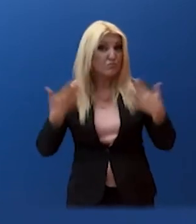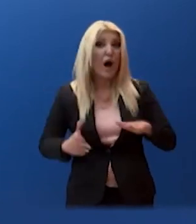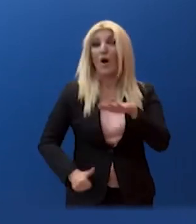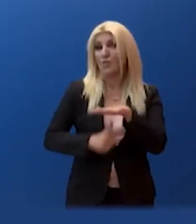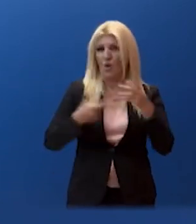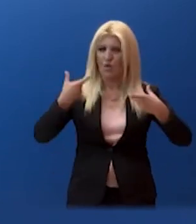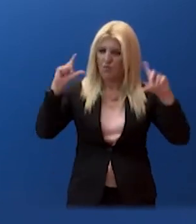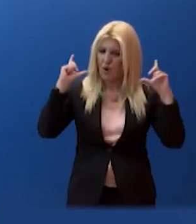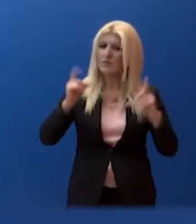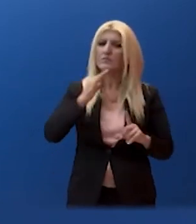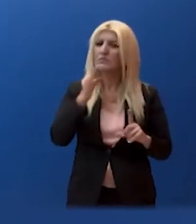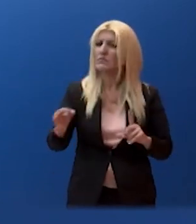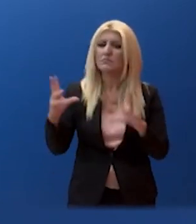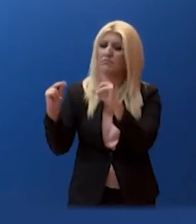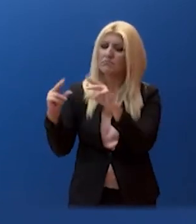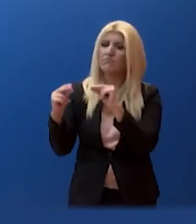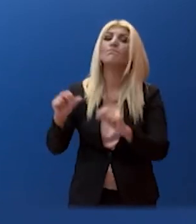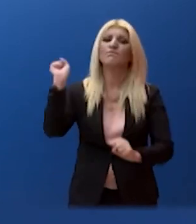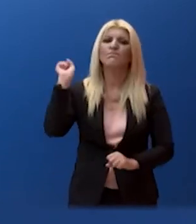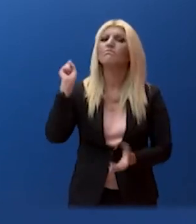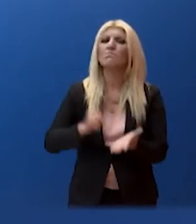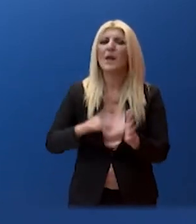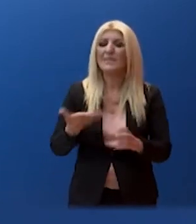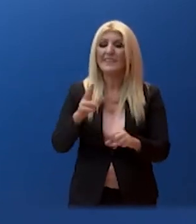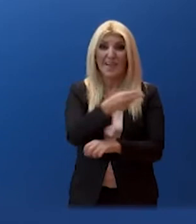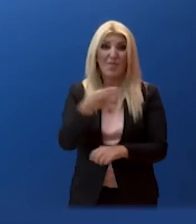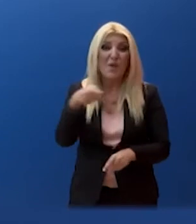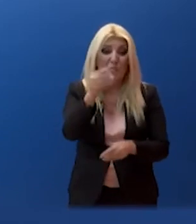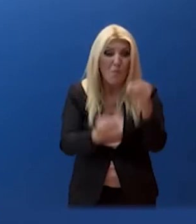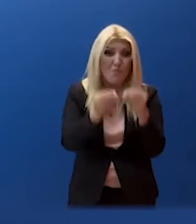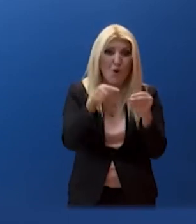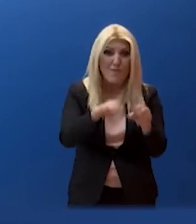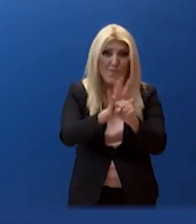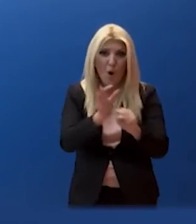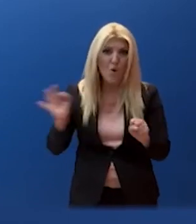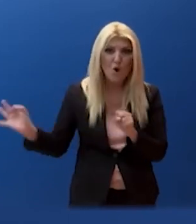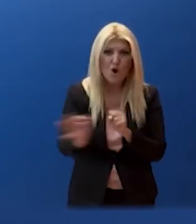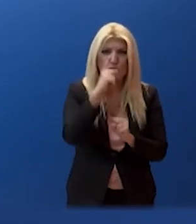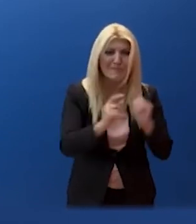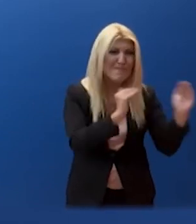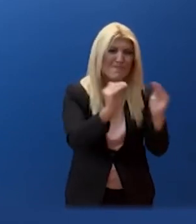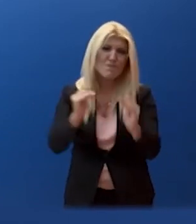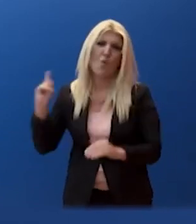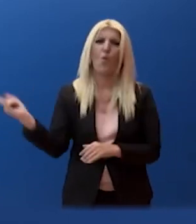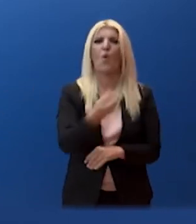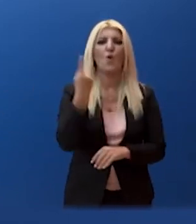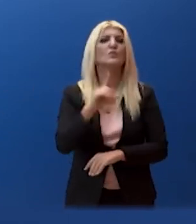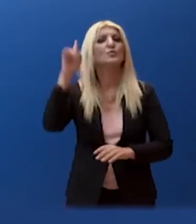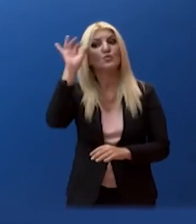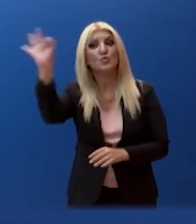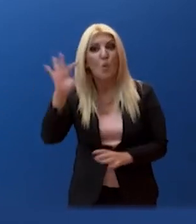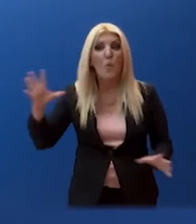μέχρι να βρεθεί οριστική λύση στο πρόβλημα που δεν θα είναι άλλη από το εμβόλιο ή μια τελείως αποτελεσματική θεραπεία.